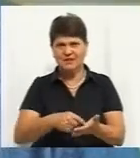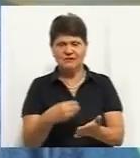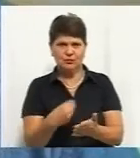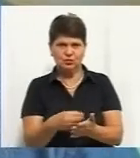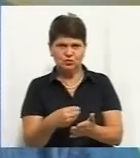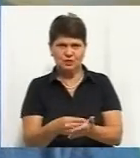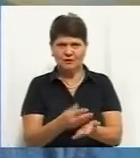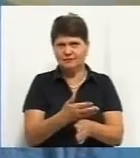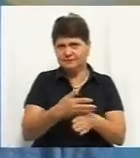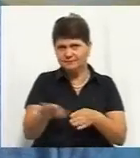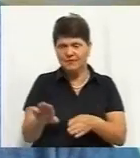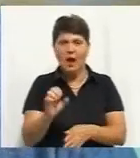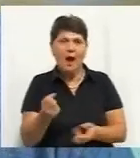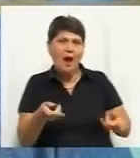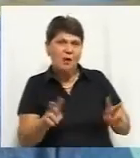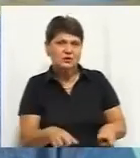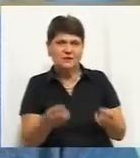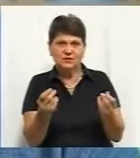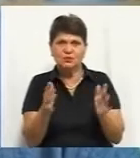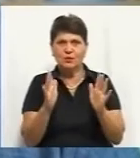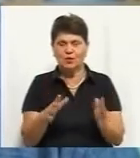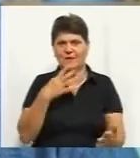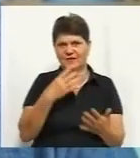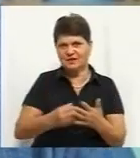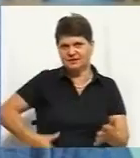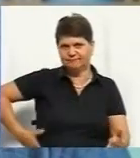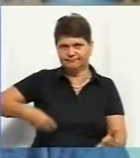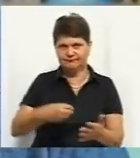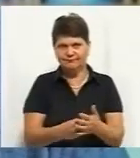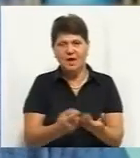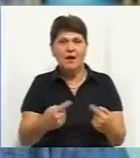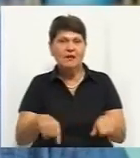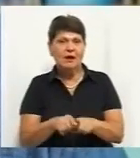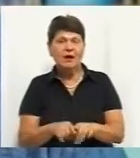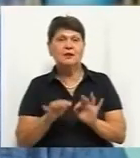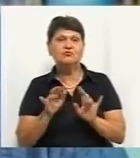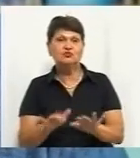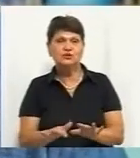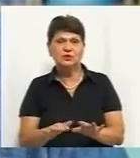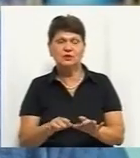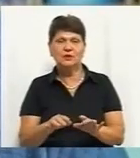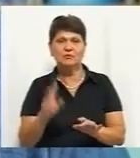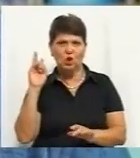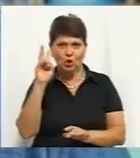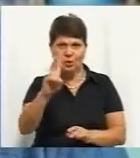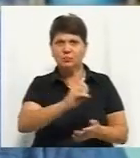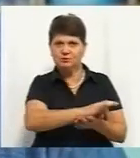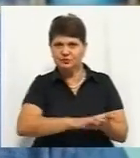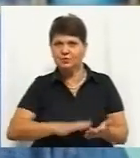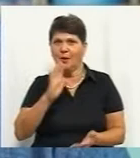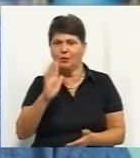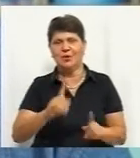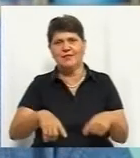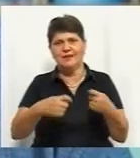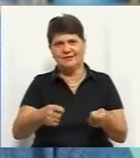а остальні суми це будуть за власний кошт. І таким чином ця станція буде, і вона відповідно дасть